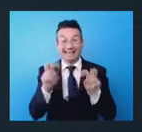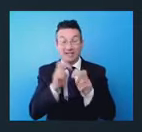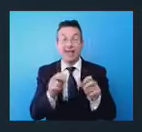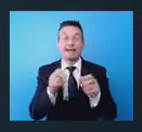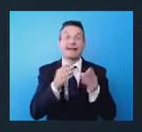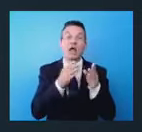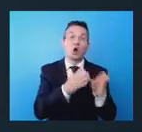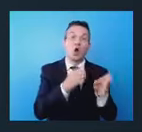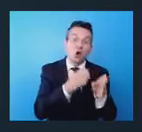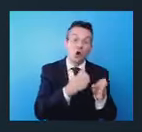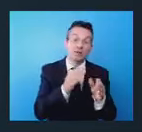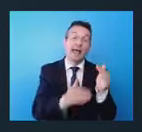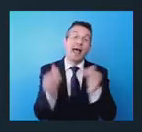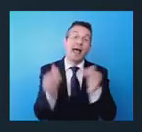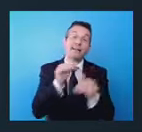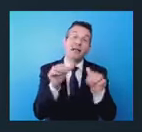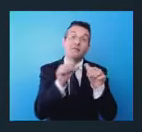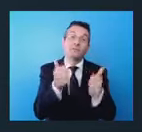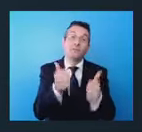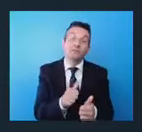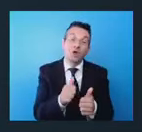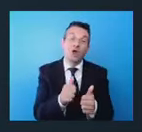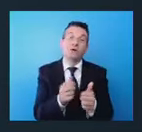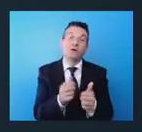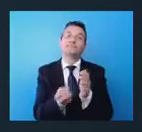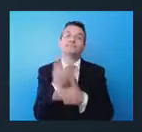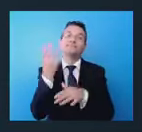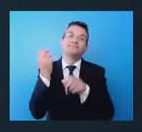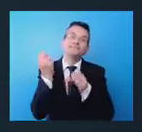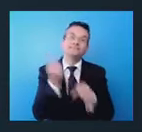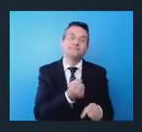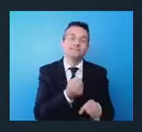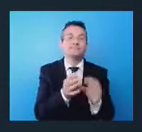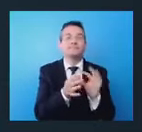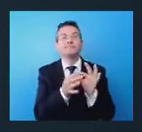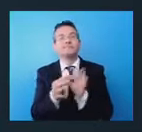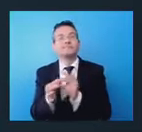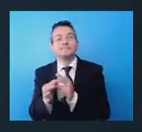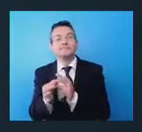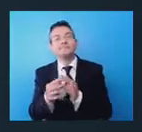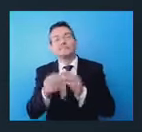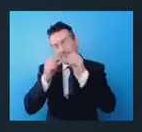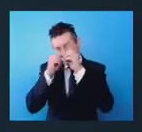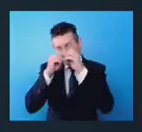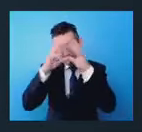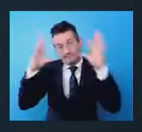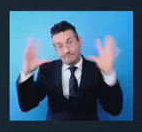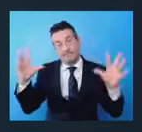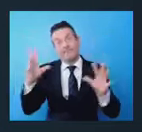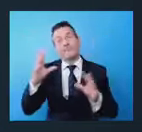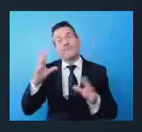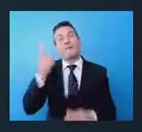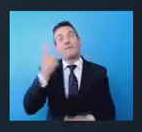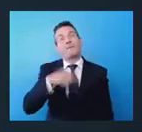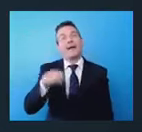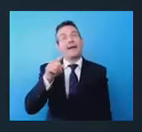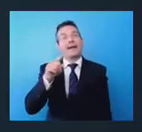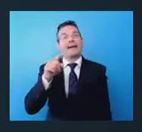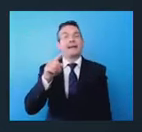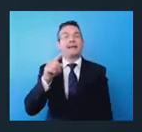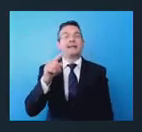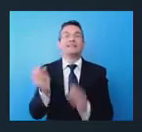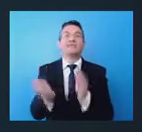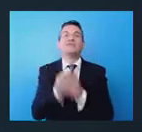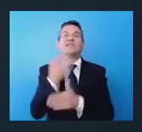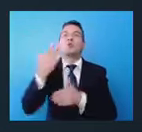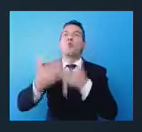formazione nascono anche sulla base di come si immagina che saranno le traiettorie dello sviluppo nei